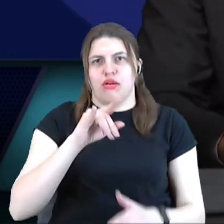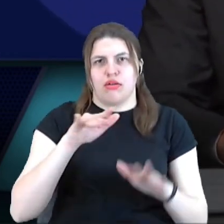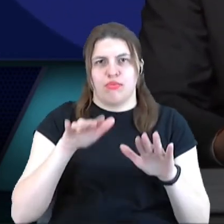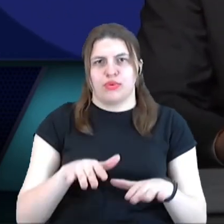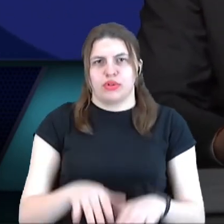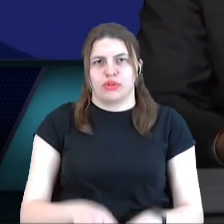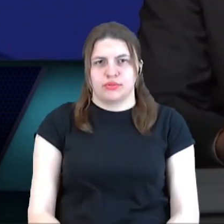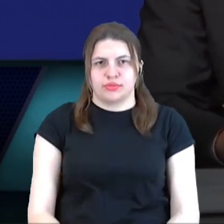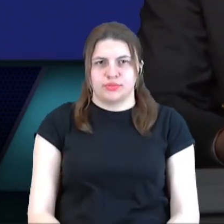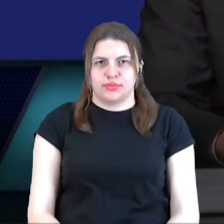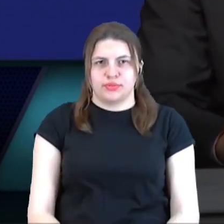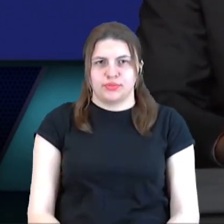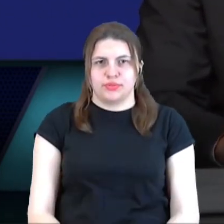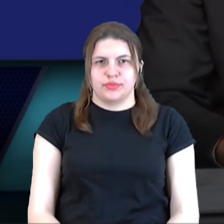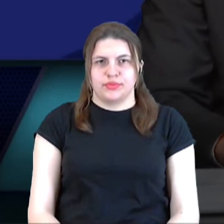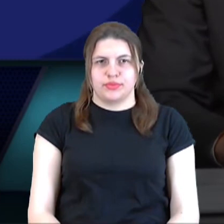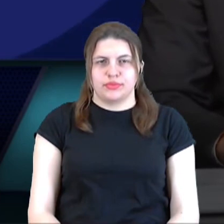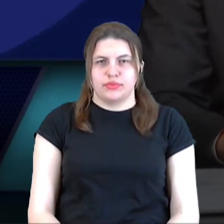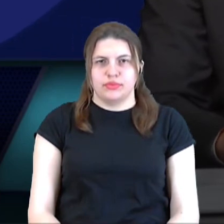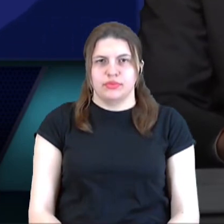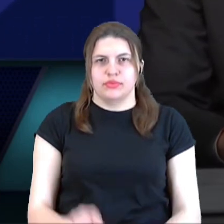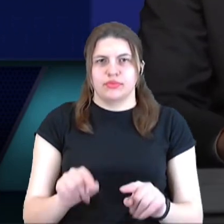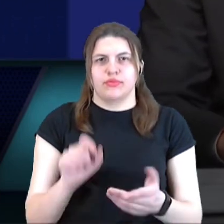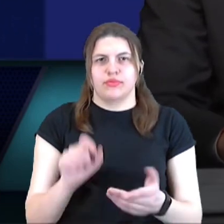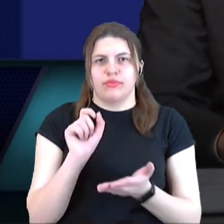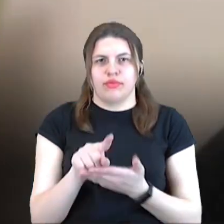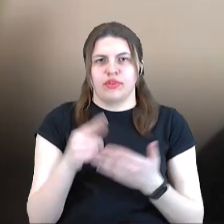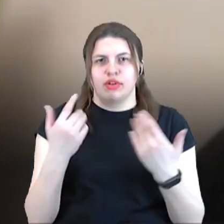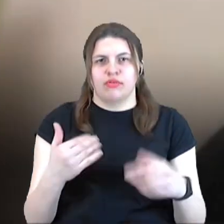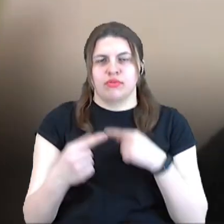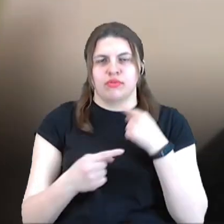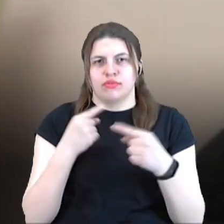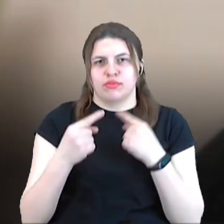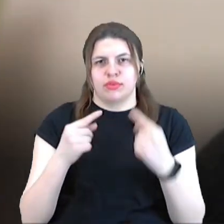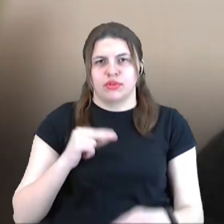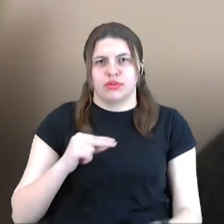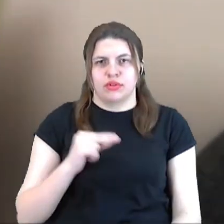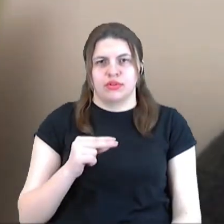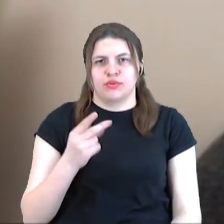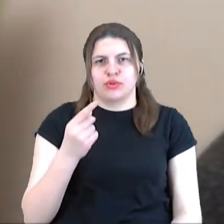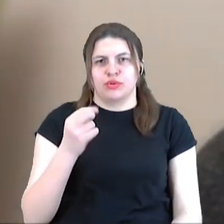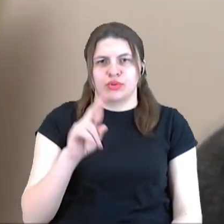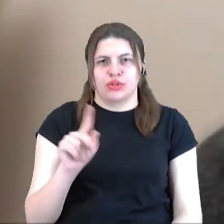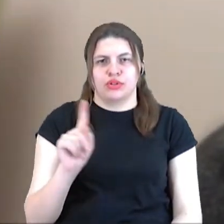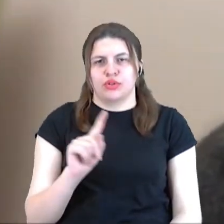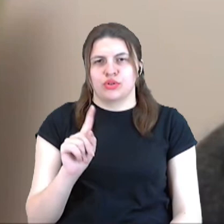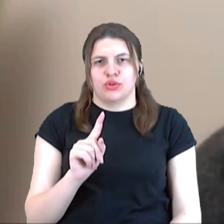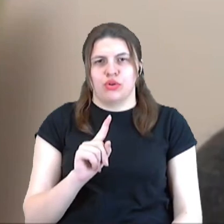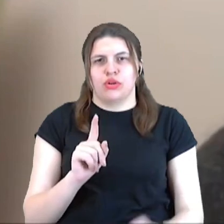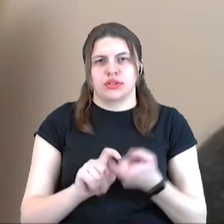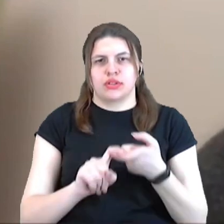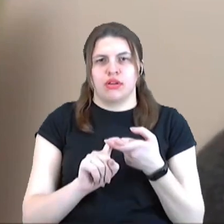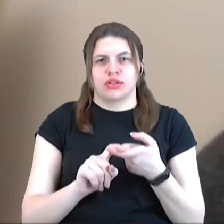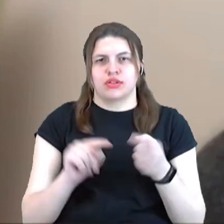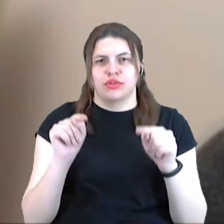Тут залежить від задачі, власне, про це вже колега сказав в студії, що залежно від того, якими